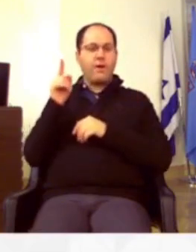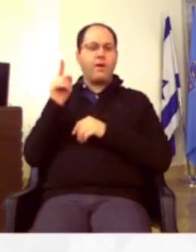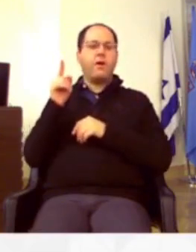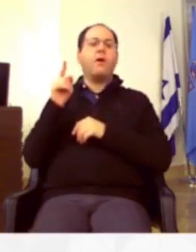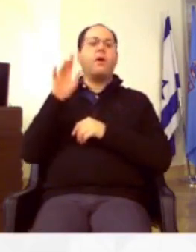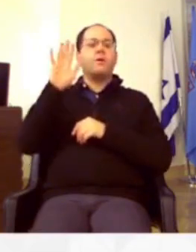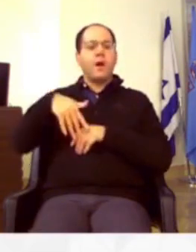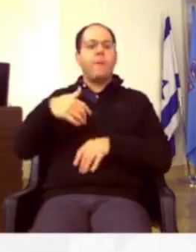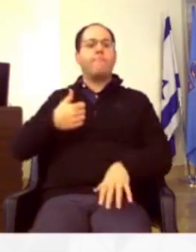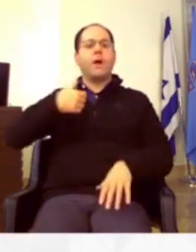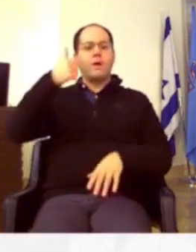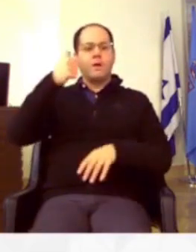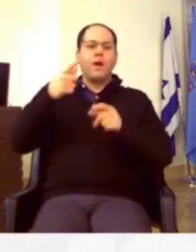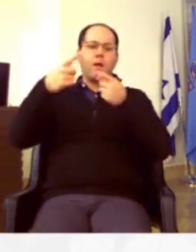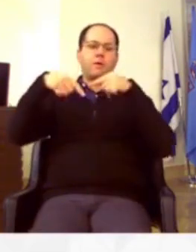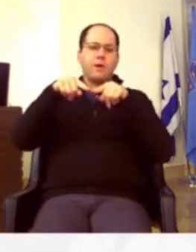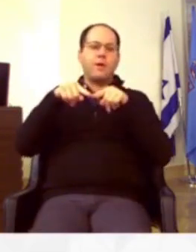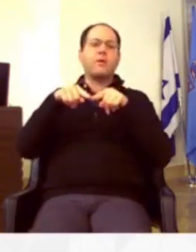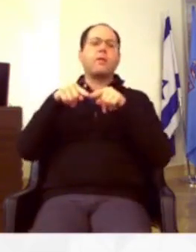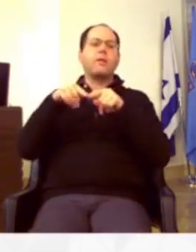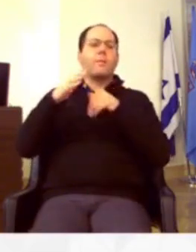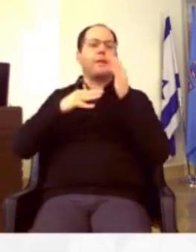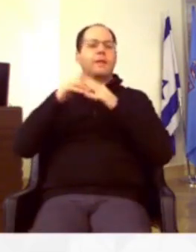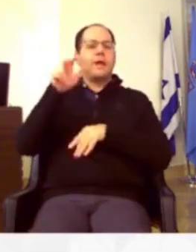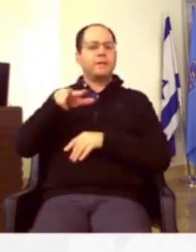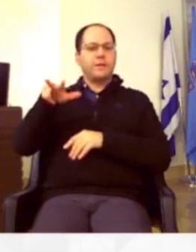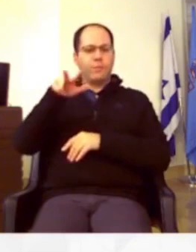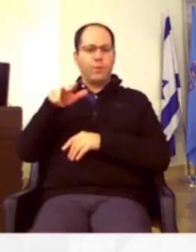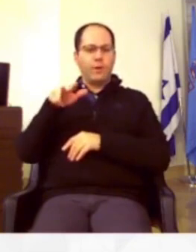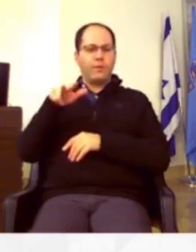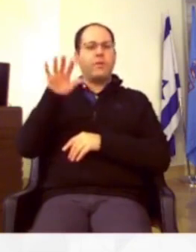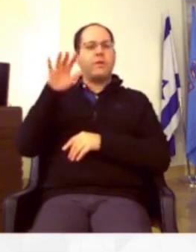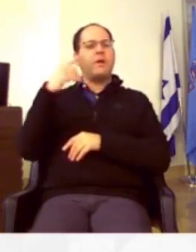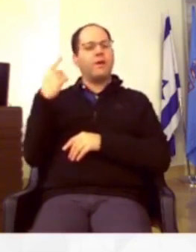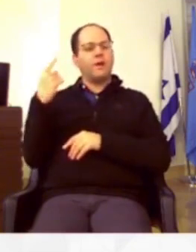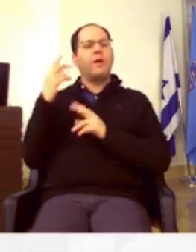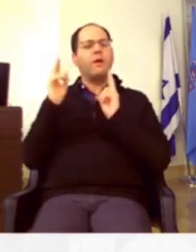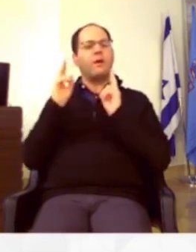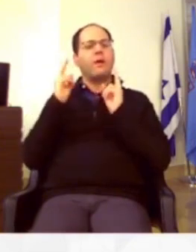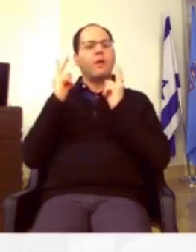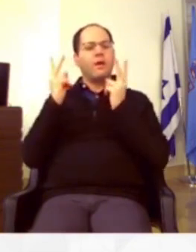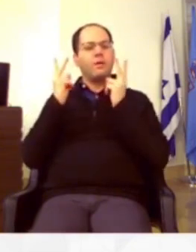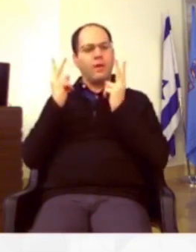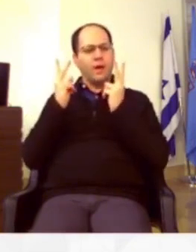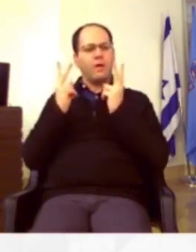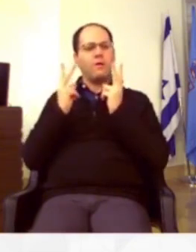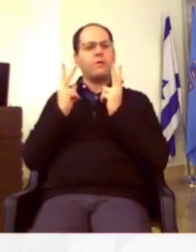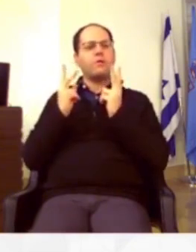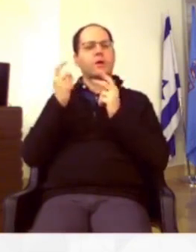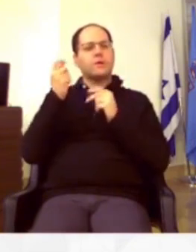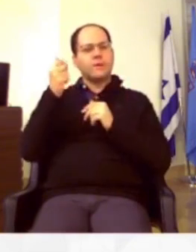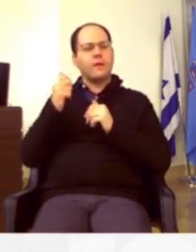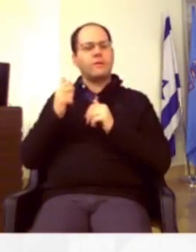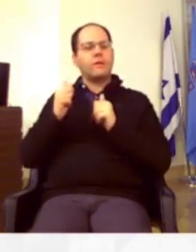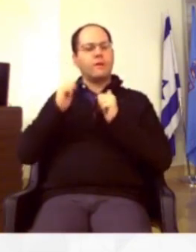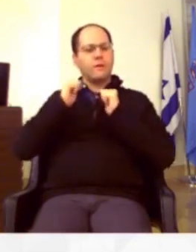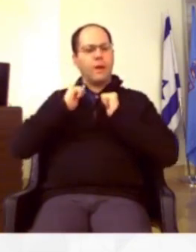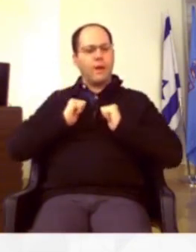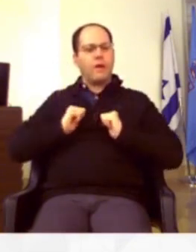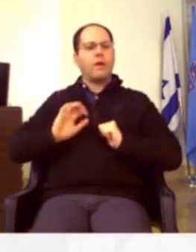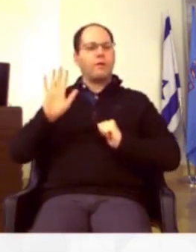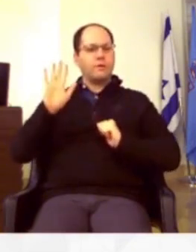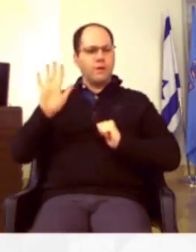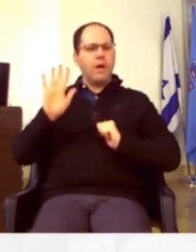גם מנהל יחידת הבנייה הציבורית, כדאי שירגיע קצת בהתנהלות שלו.